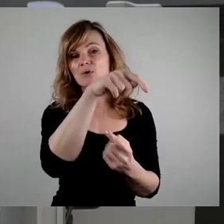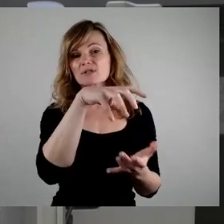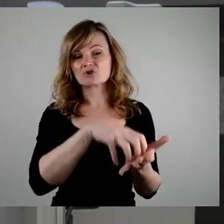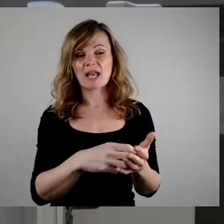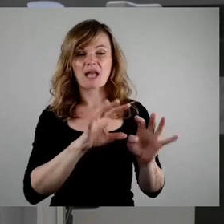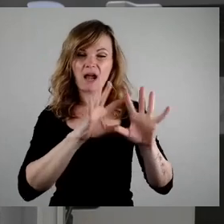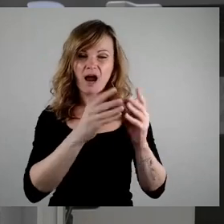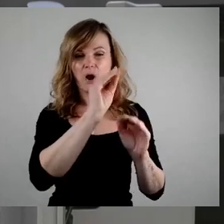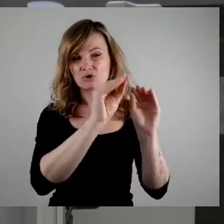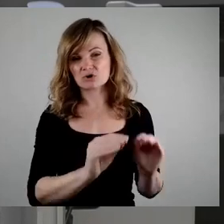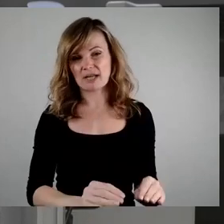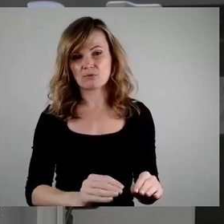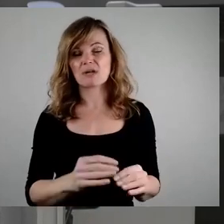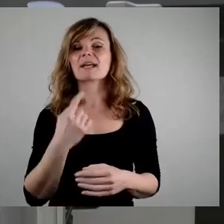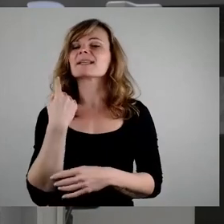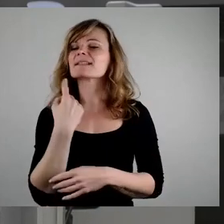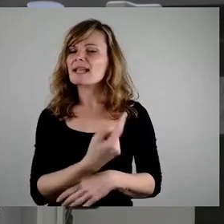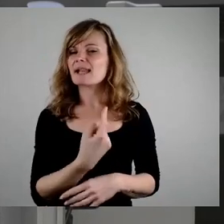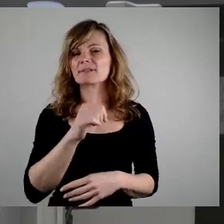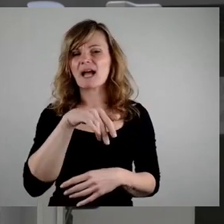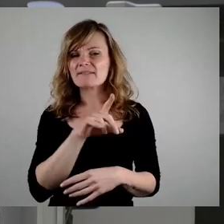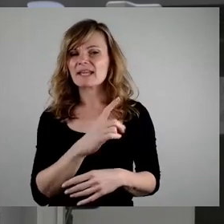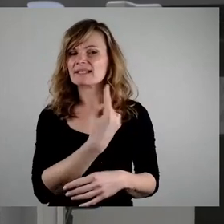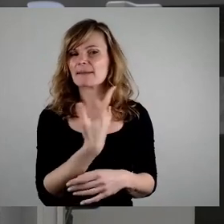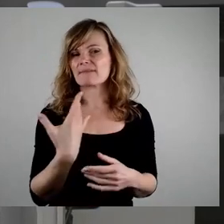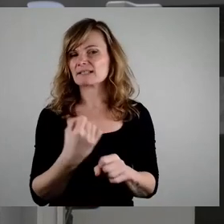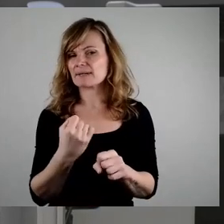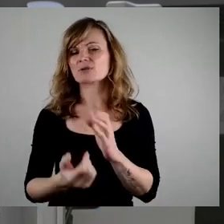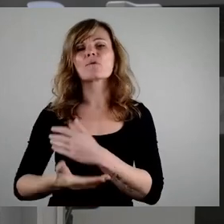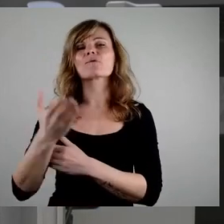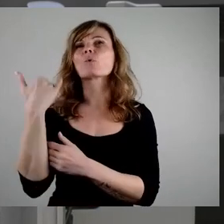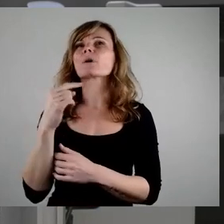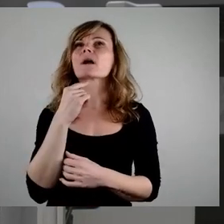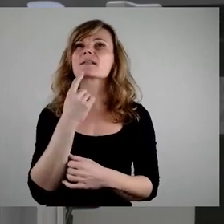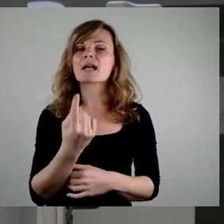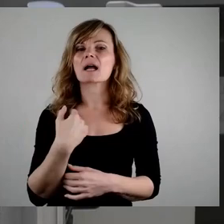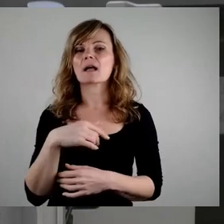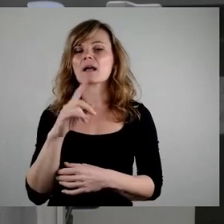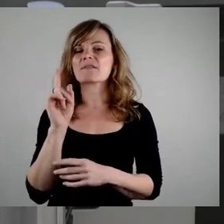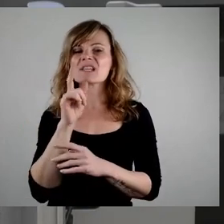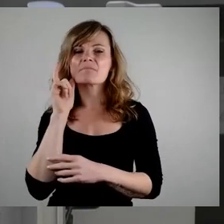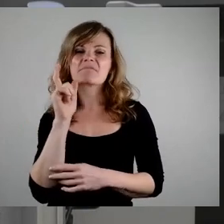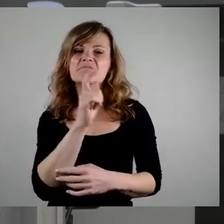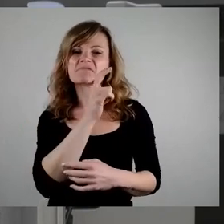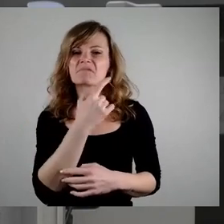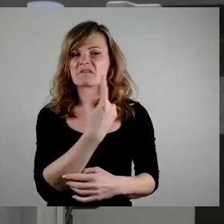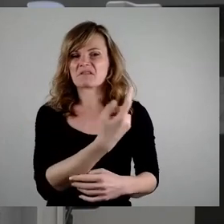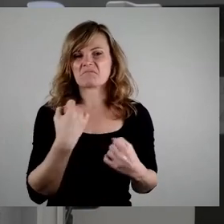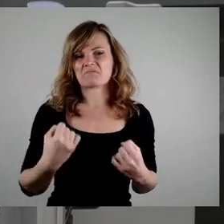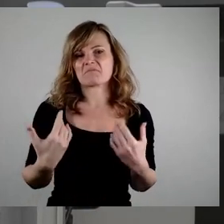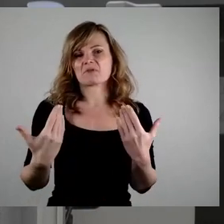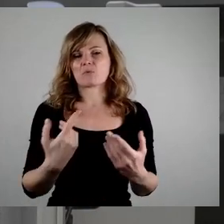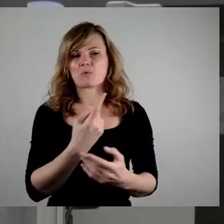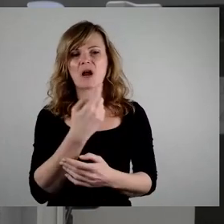Und was macht die AfD? Also früher nannte man das Maulheldentum, glaube ich. Das ist ein alter